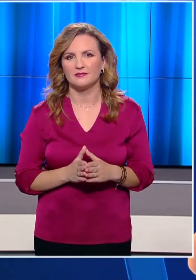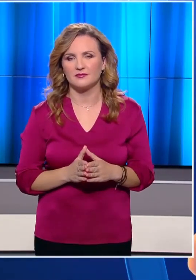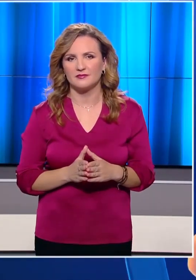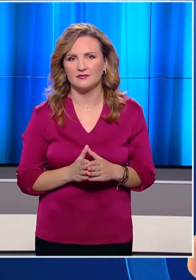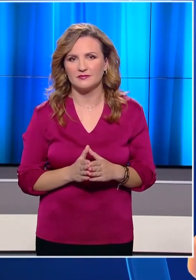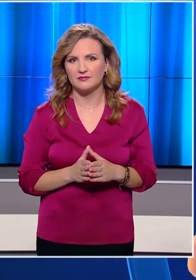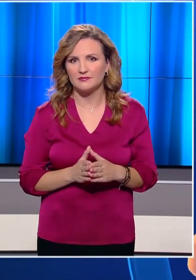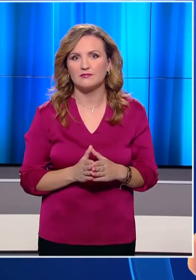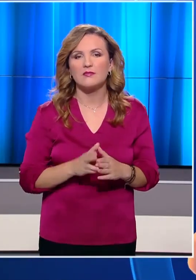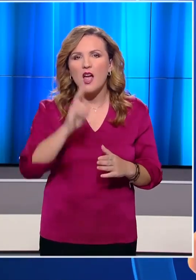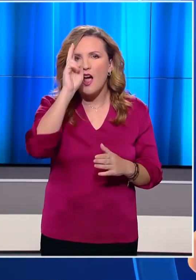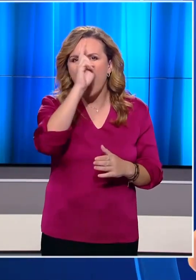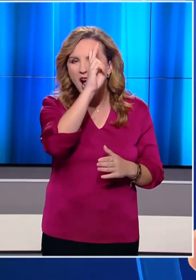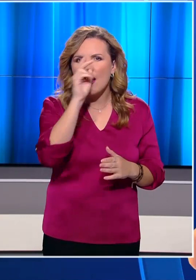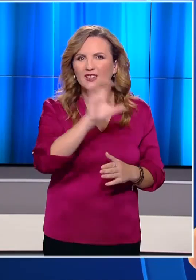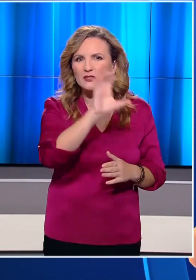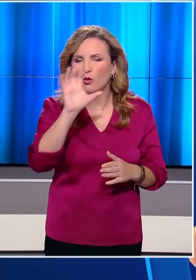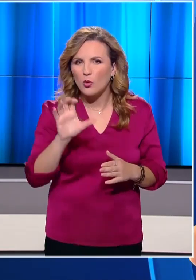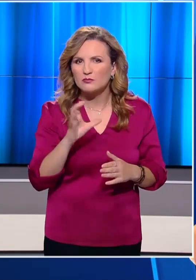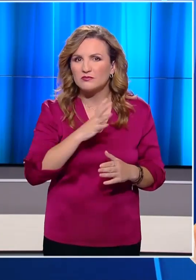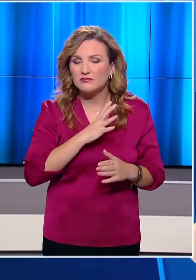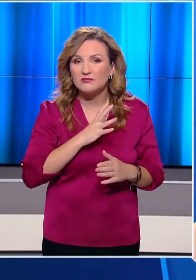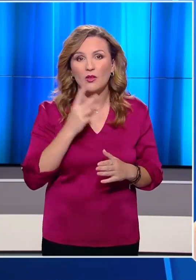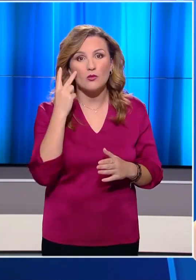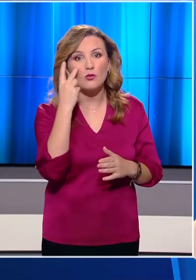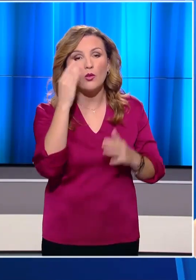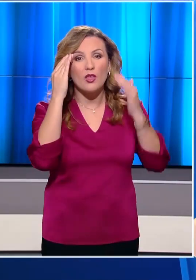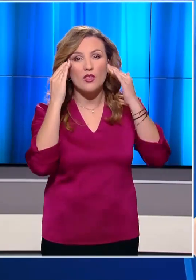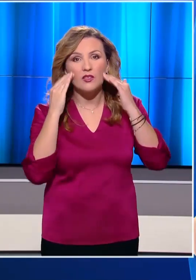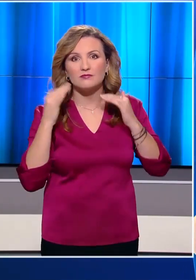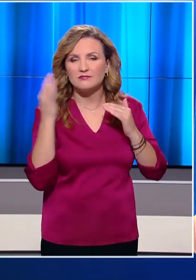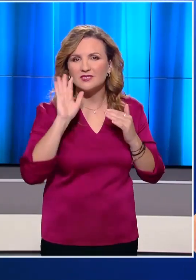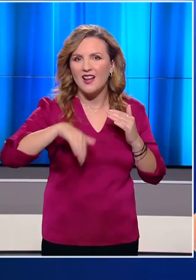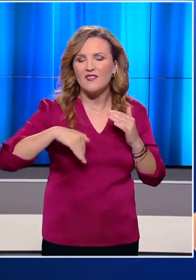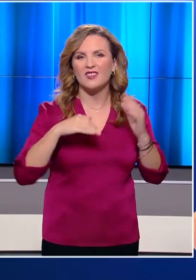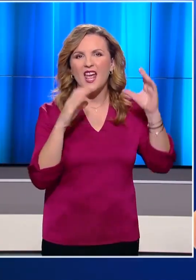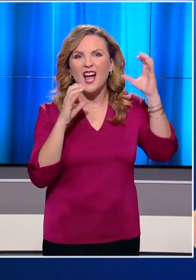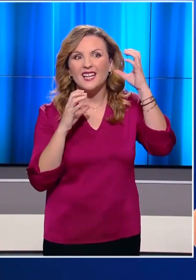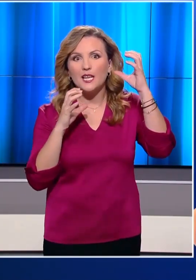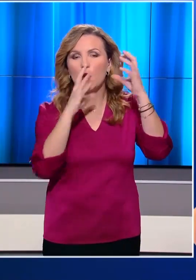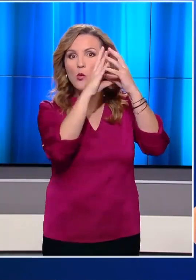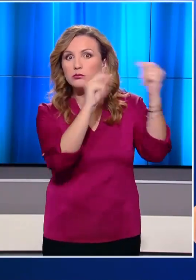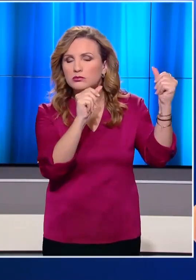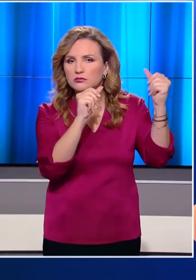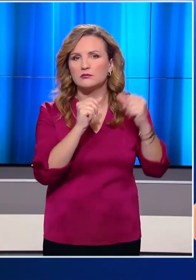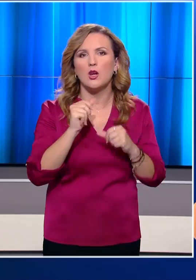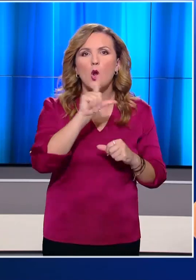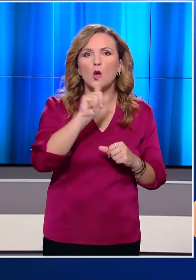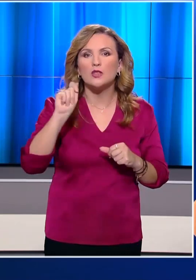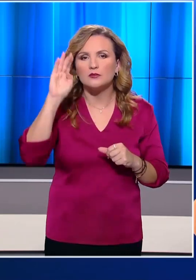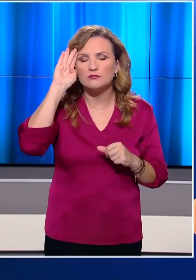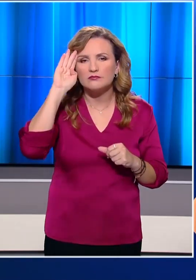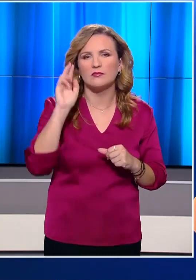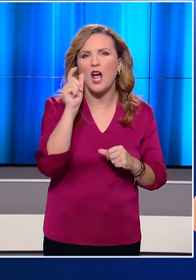Στα Ηνωμένα Αραβικά Εμμυράτα οι κάτοικοι μπόρεσαν να απολαύσουν την τελευταία έκλειψη ηλίου του έτους. Την ίδια ώρα στο Λος Άντζελες.